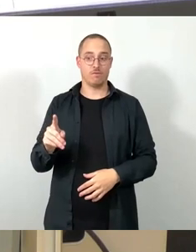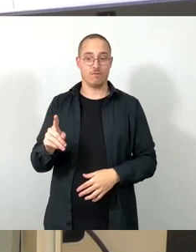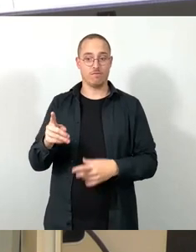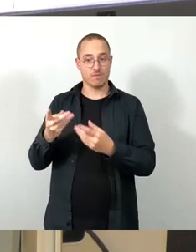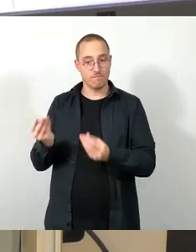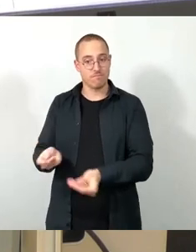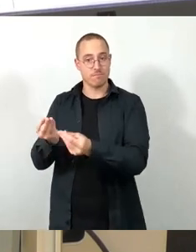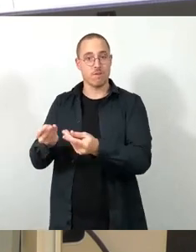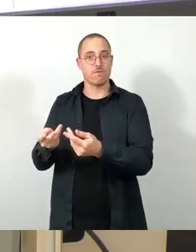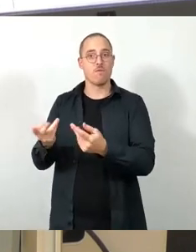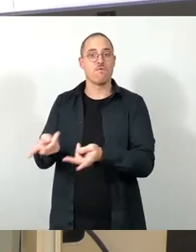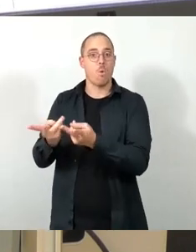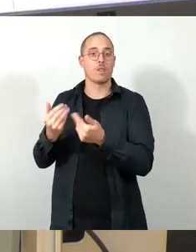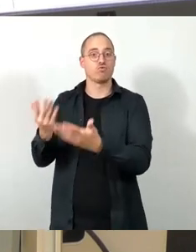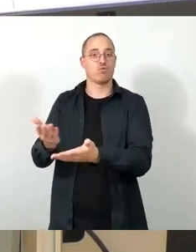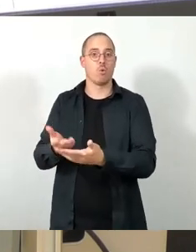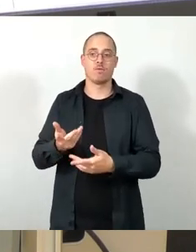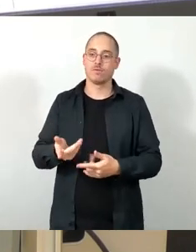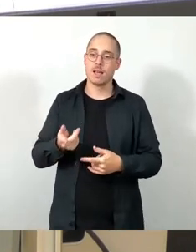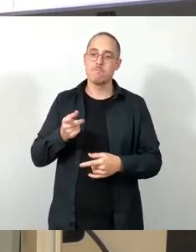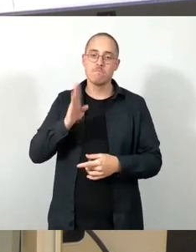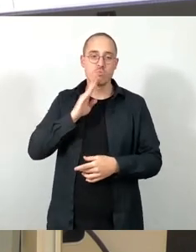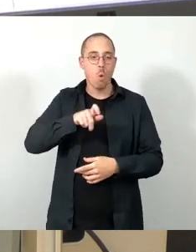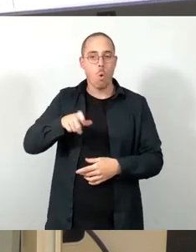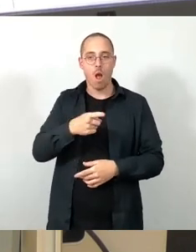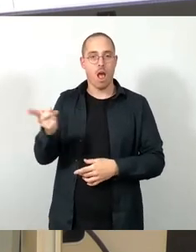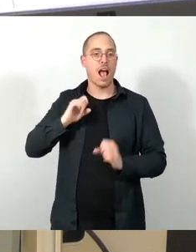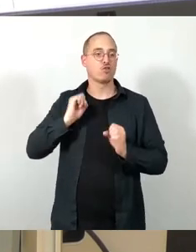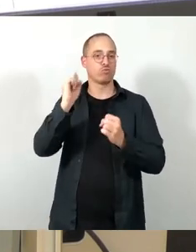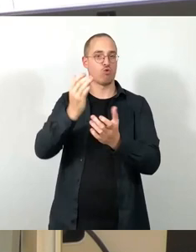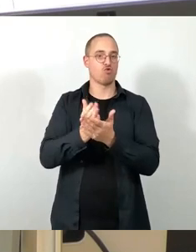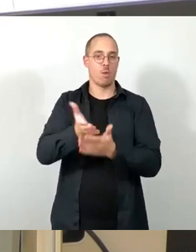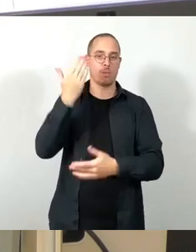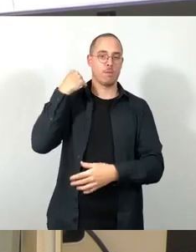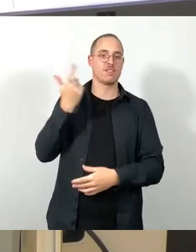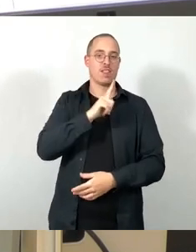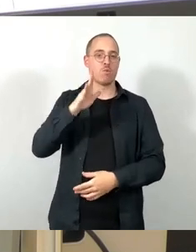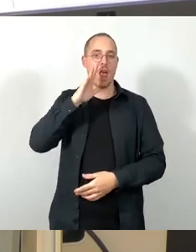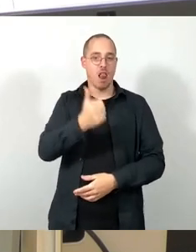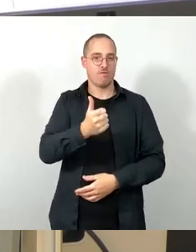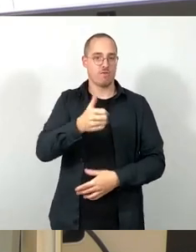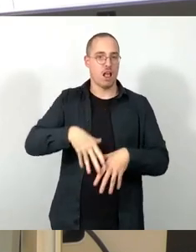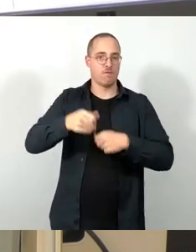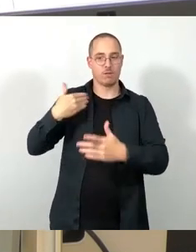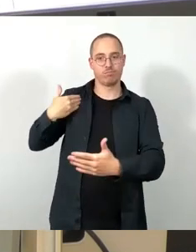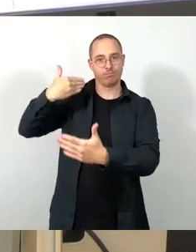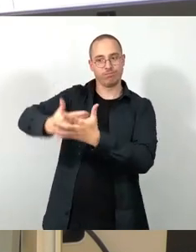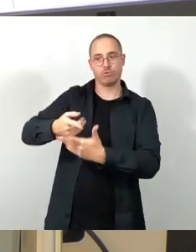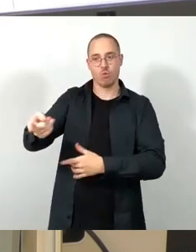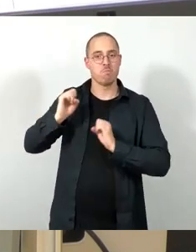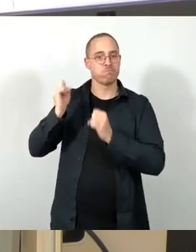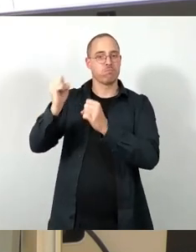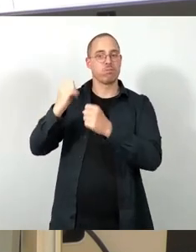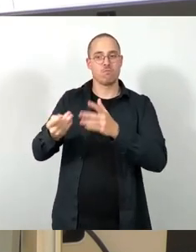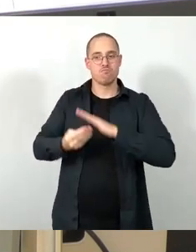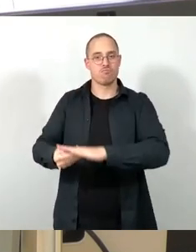seit dem Jahr 2011. Und das alles will die CDU jetzt einer Wahlkampflaune opfern. Wir machen das nicht mit. Wir